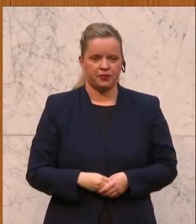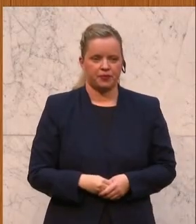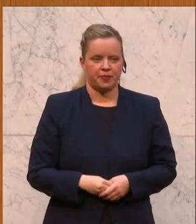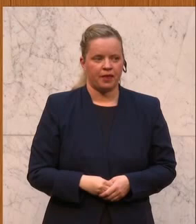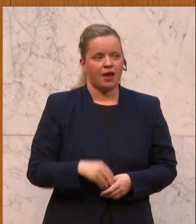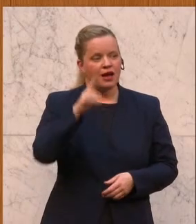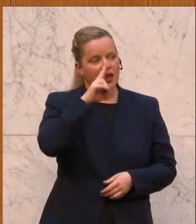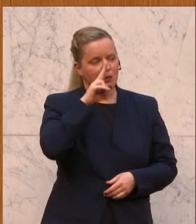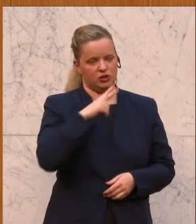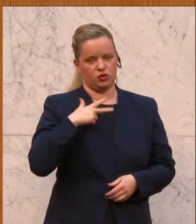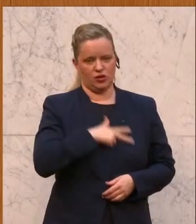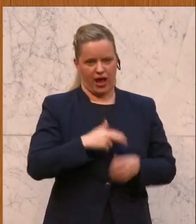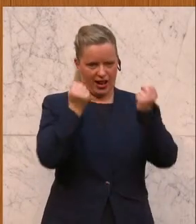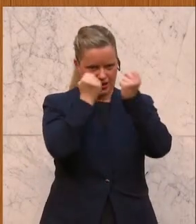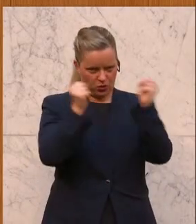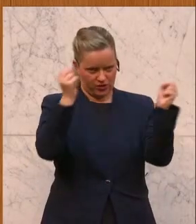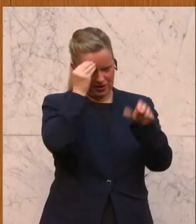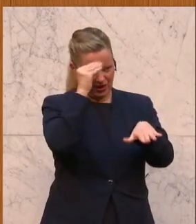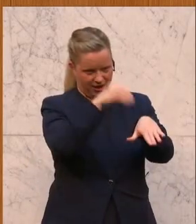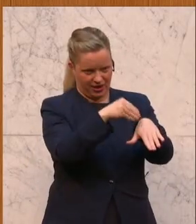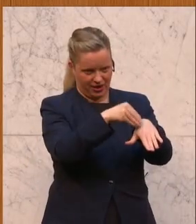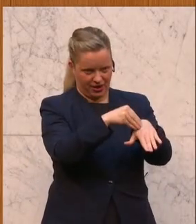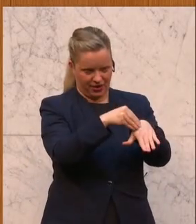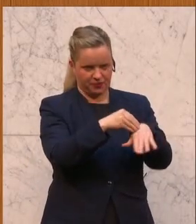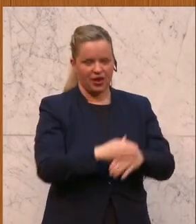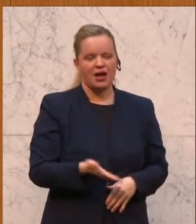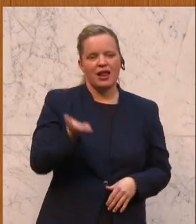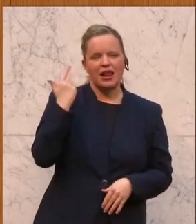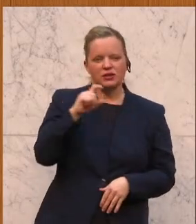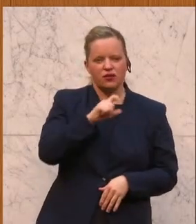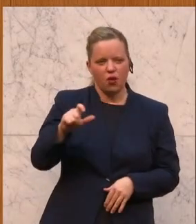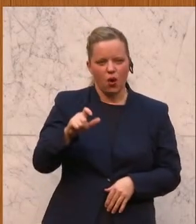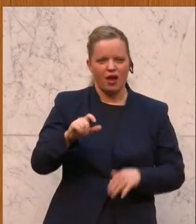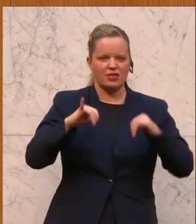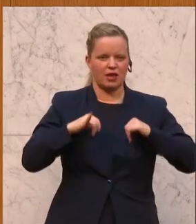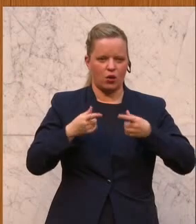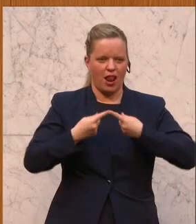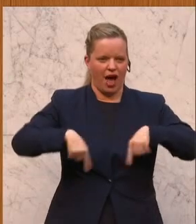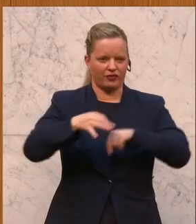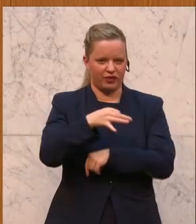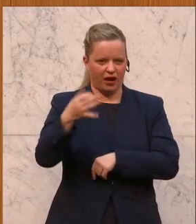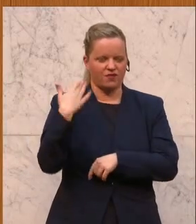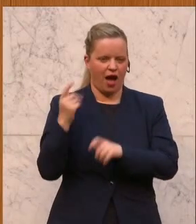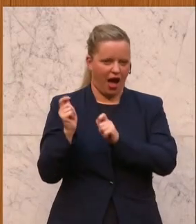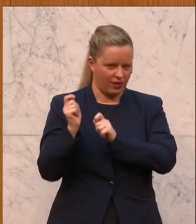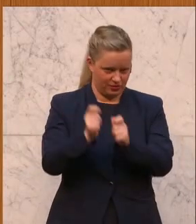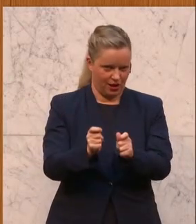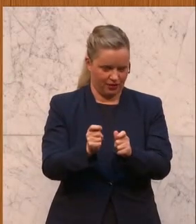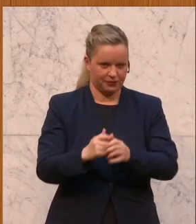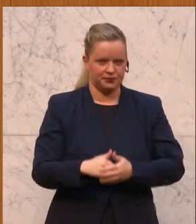Sozialdemokratie noch etwas mitzugeben, letzte Woche wurde im Tiroler Landtag ein Antrag eingebracht,